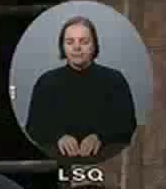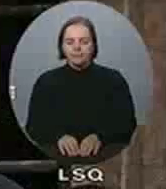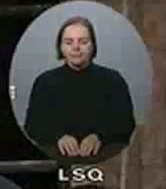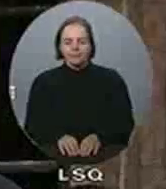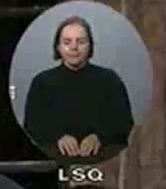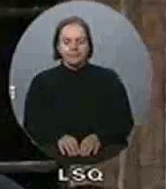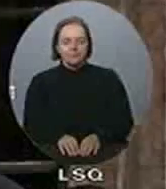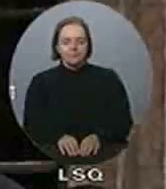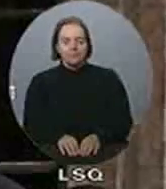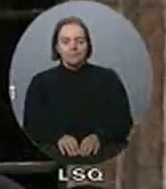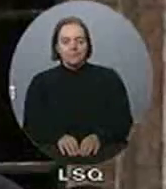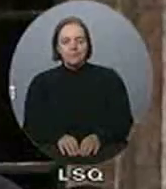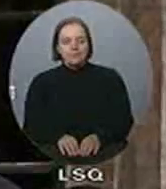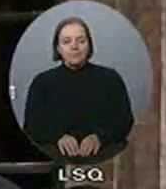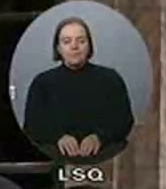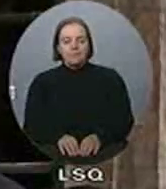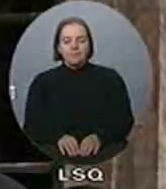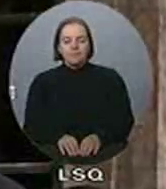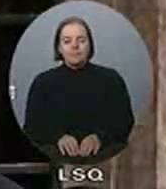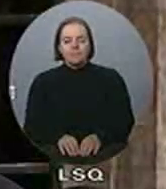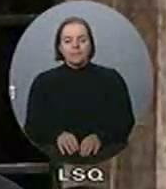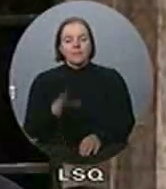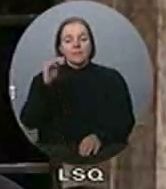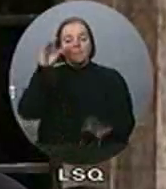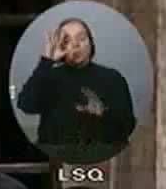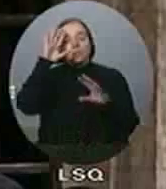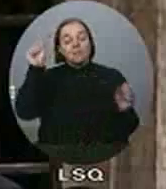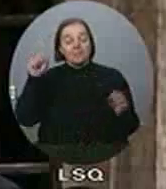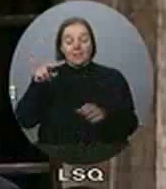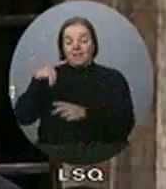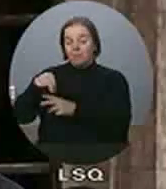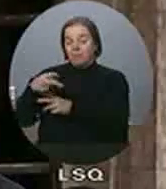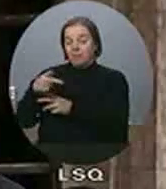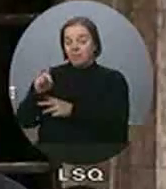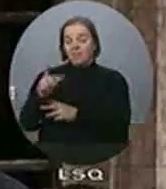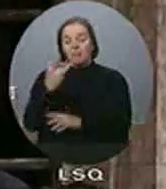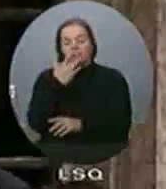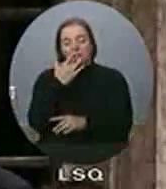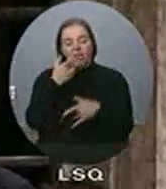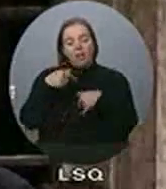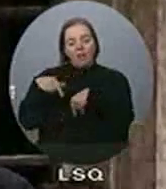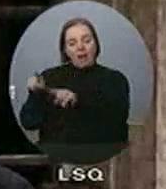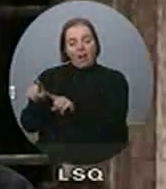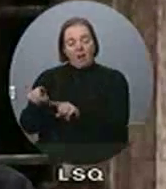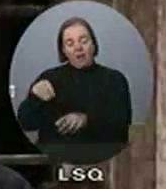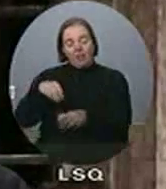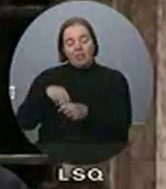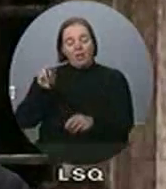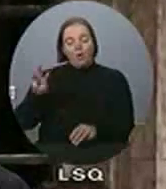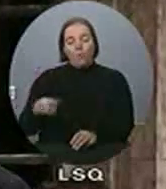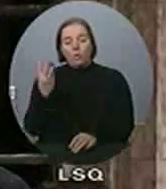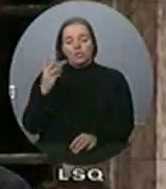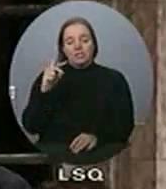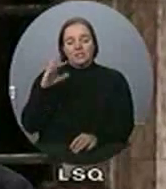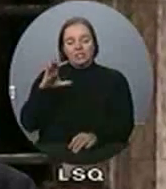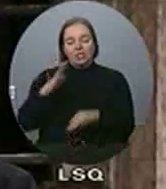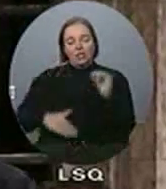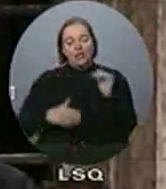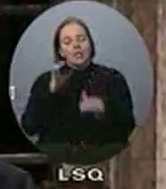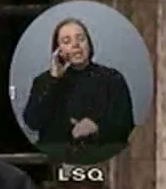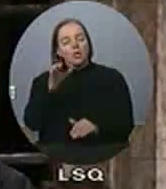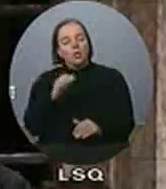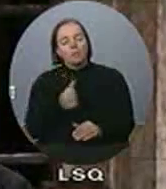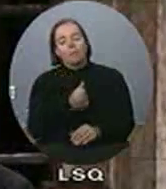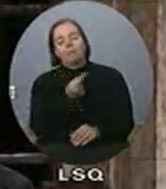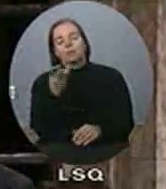Monsieur le Président, le NPD préfère aller à Washington plutôt que d'écouter des milliers de Canadiens qui